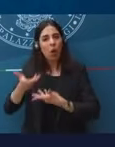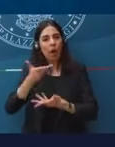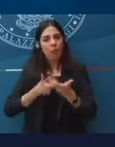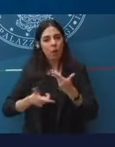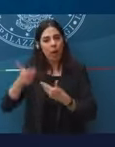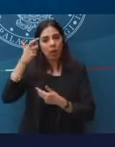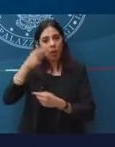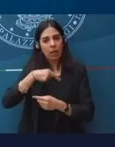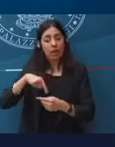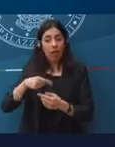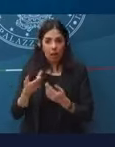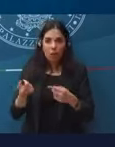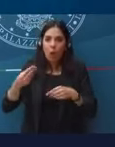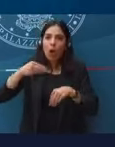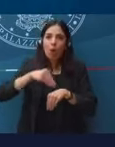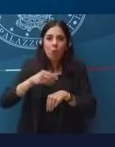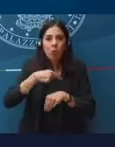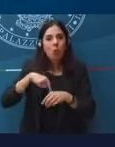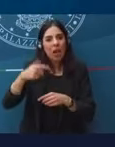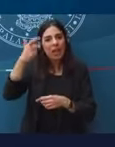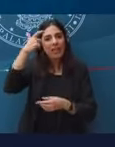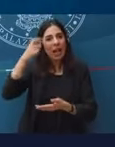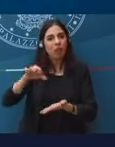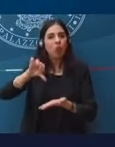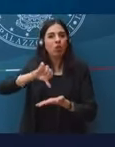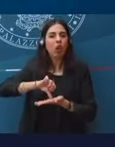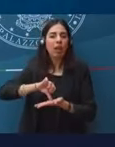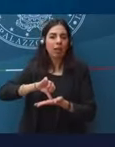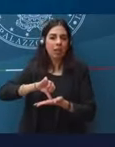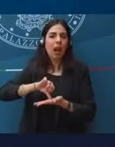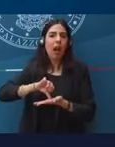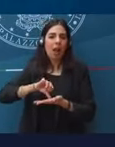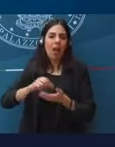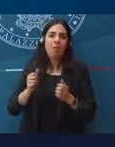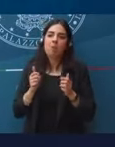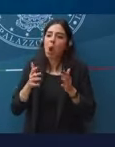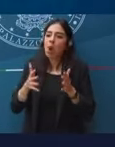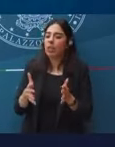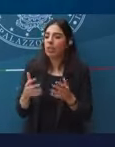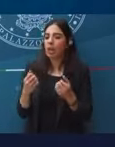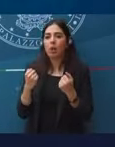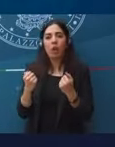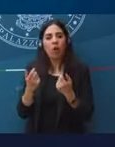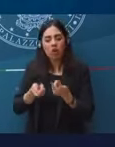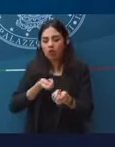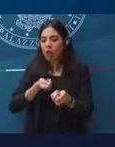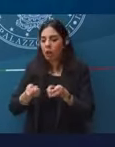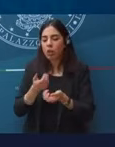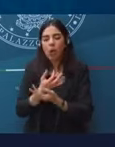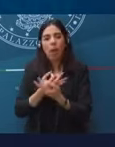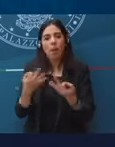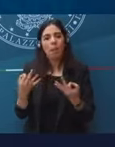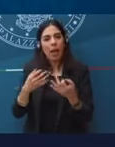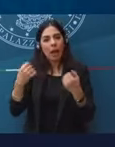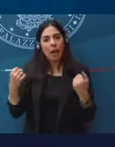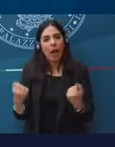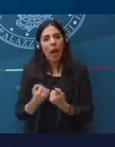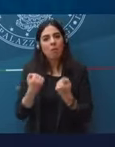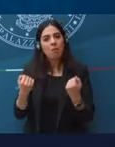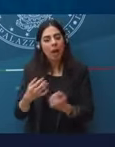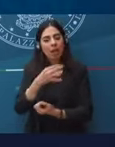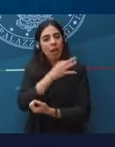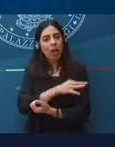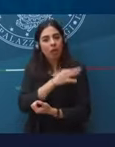centrale ha altrettanta motivazione di condurre questa campagna vaccinale a termine,